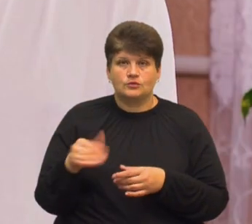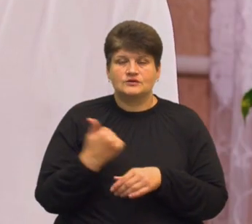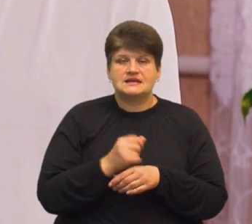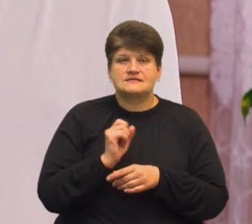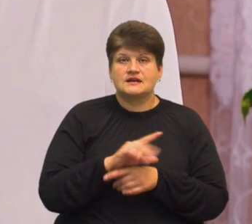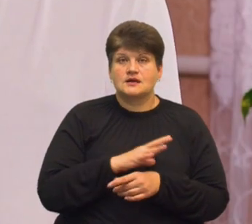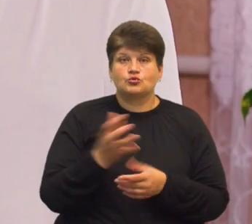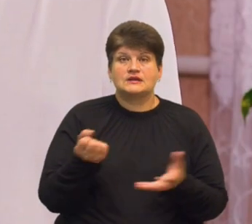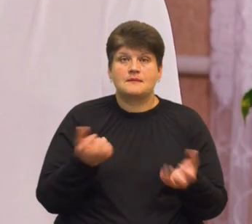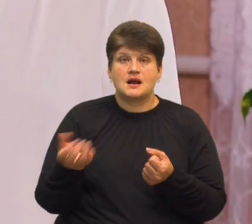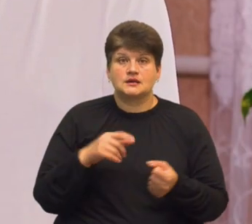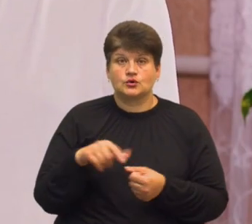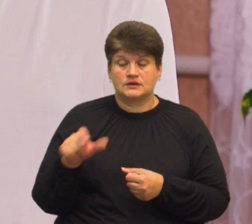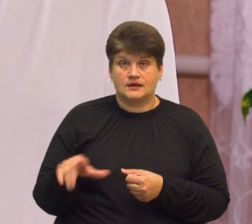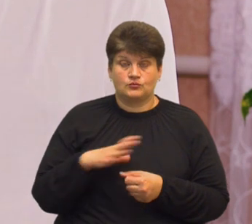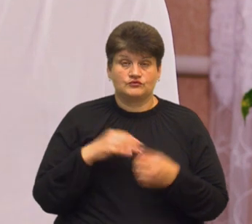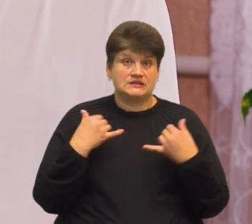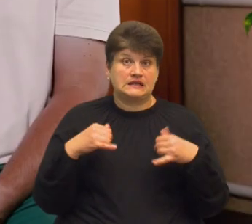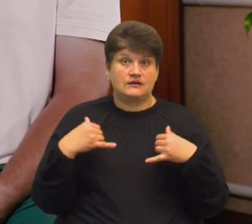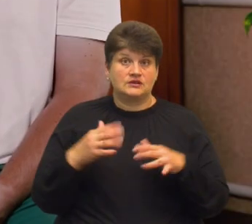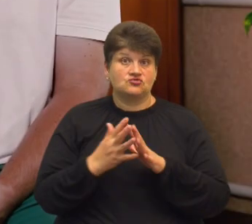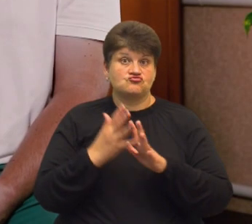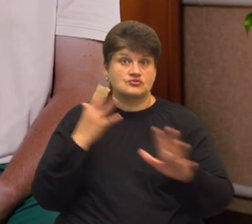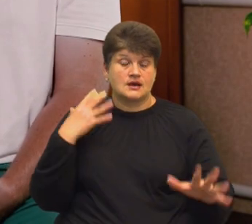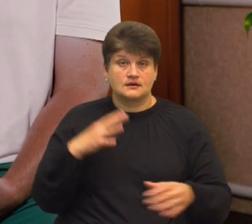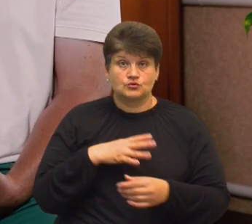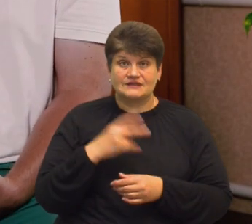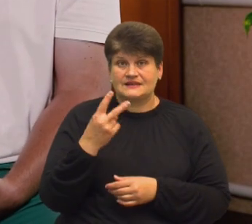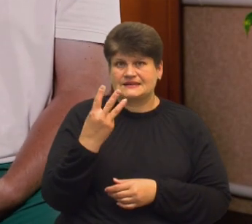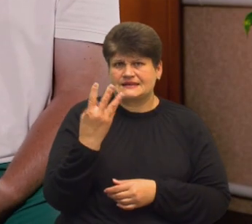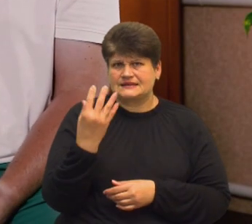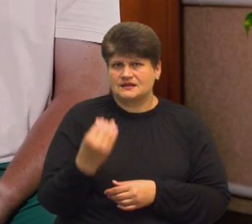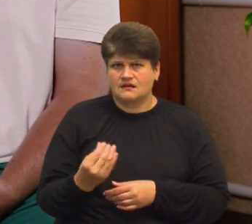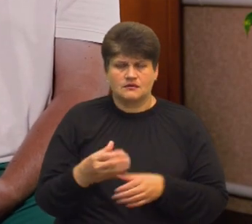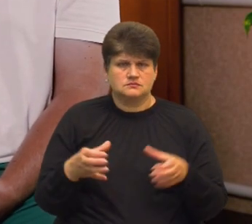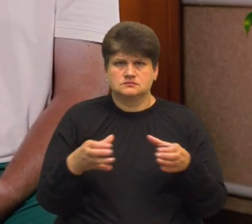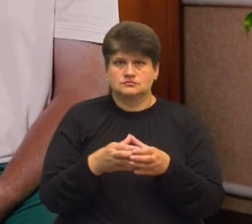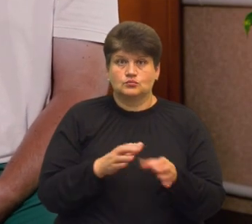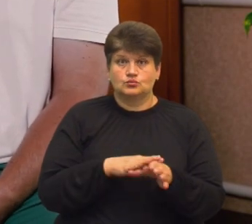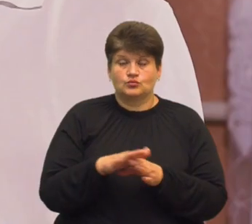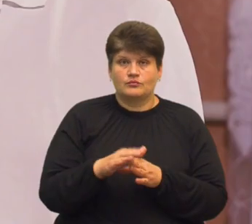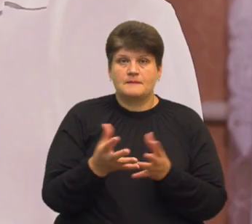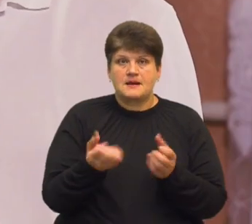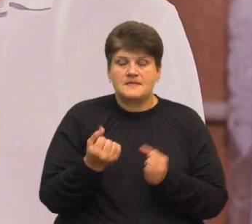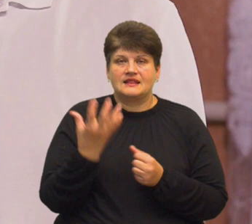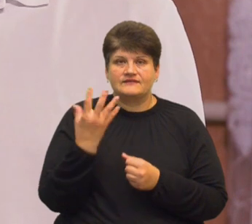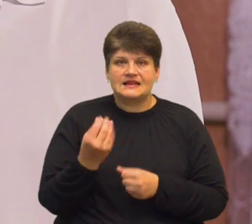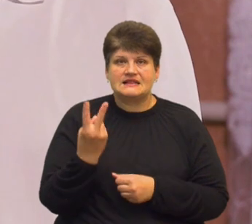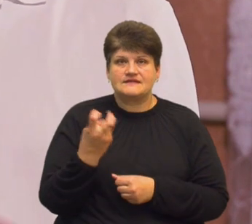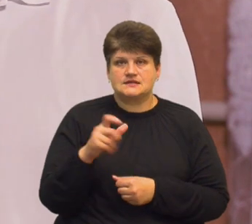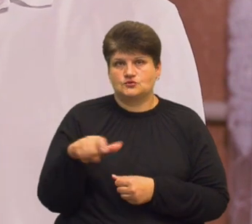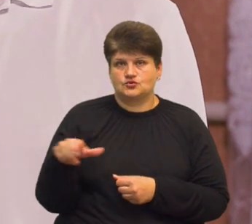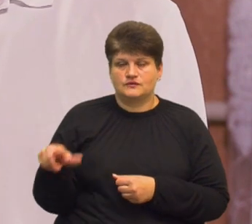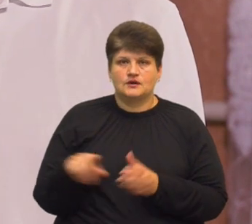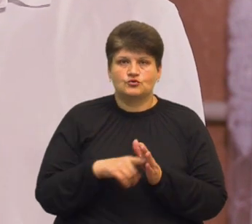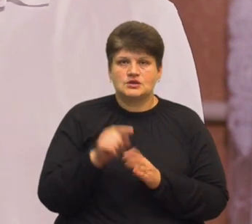Я приїхав військомат, я був дуже сильно здоволений, і черги стояли. За два чи за три дні я сформував весь батальйон. Ми в день приймали до 200 чоловік. Ми почали їх